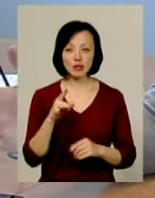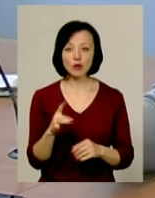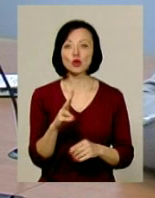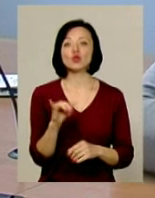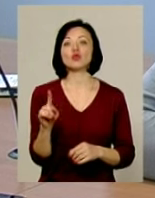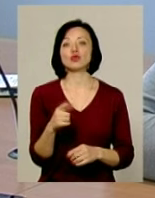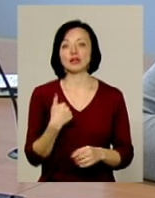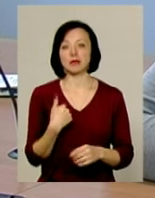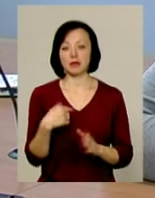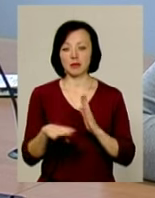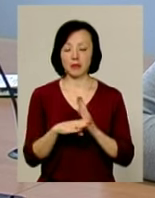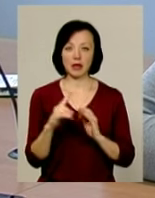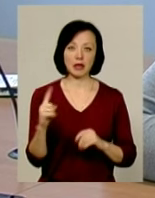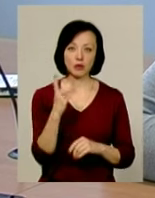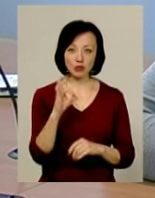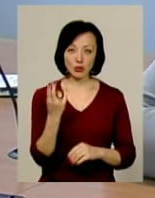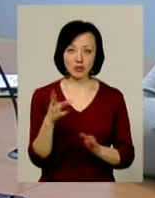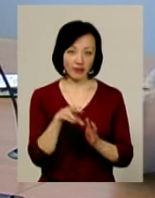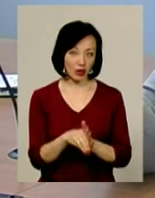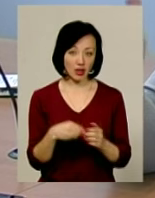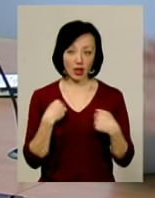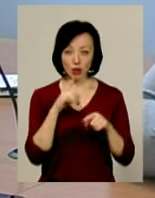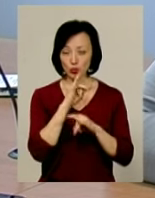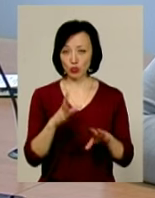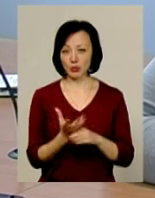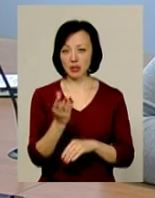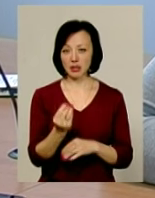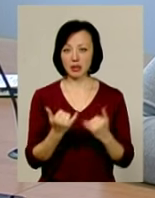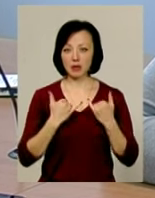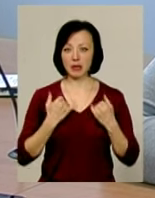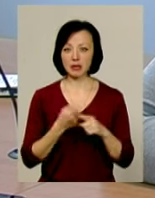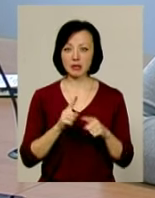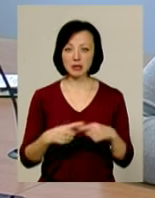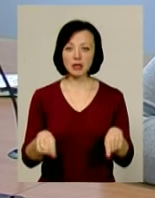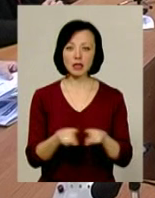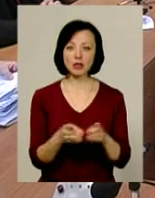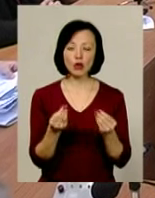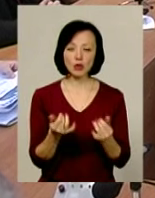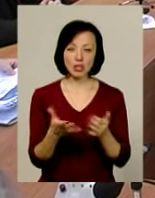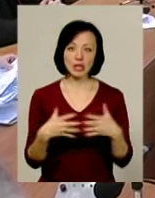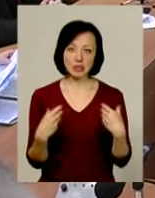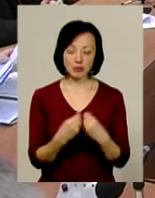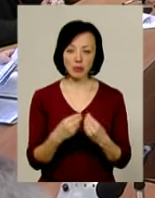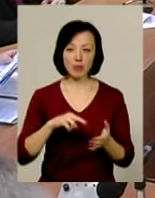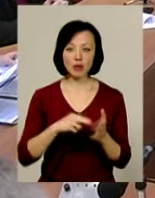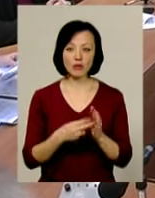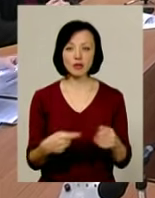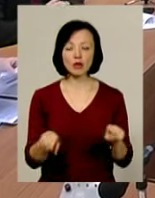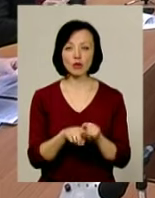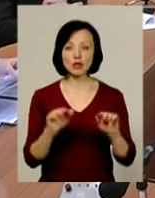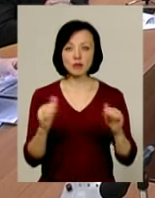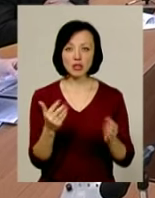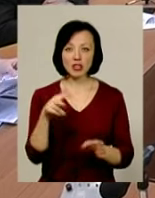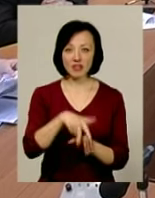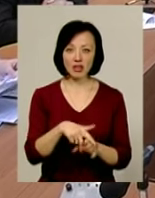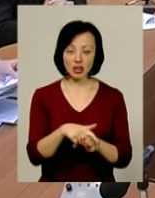ну і що, що ви за мене платите, єдиний соціальний внесок. Я не буду платити, для мене це теж гроші для сім'ї. Планувалося також, що зменшення